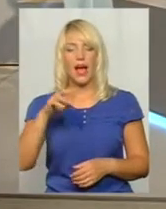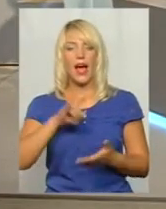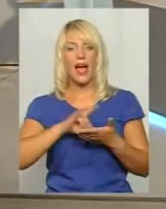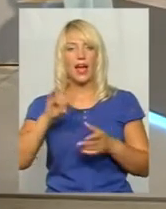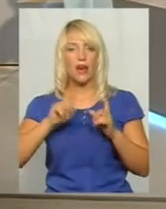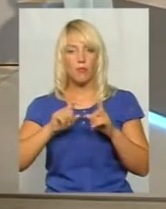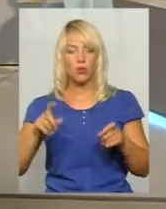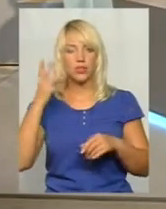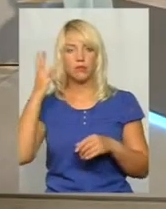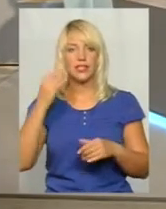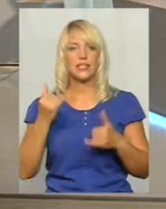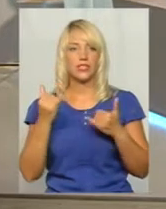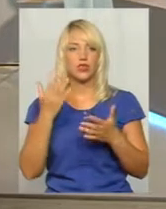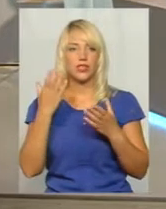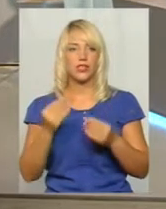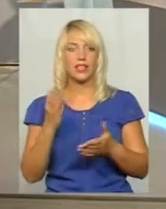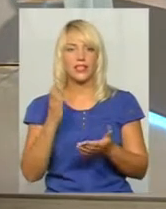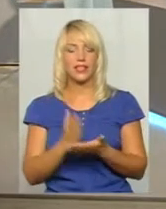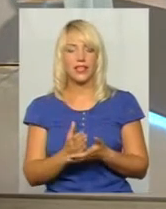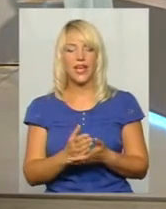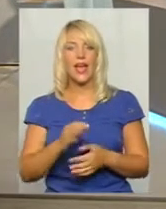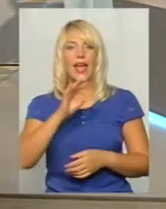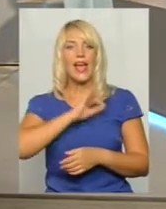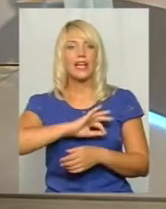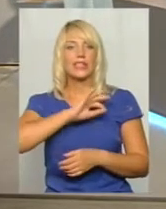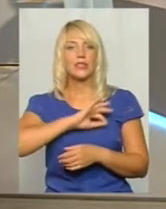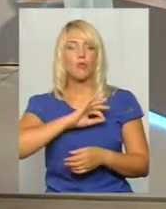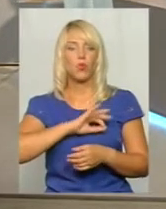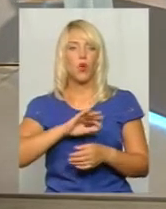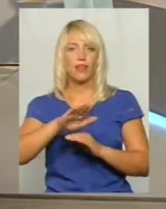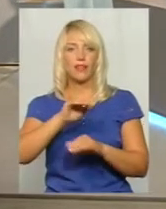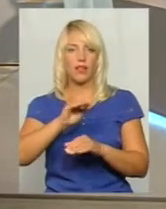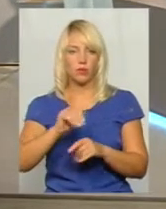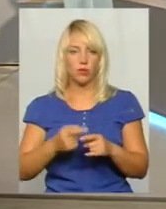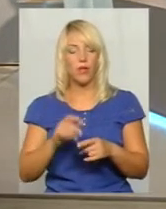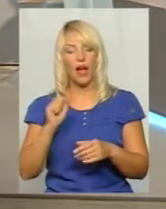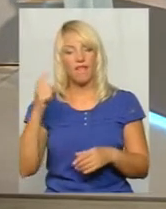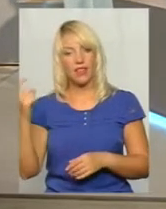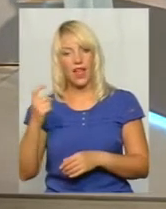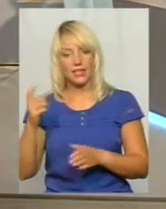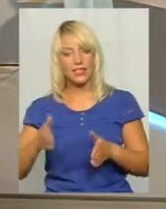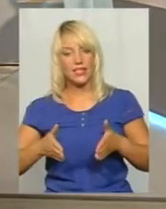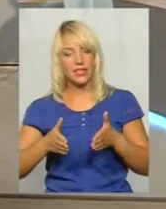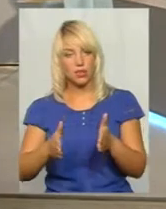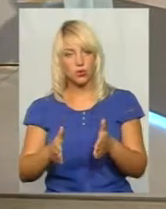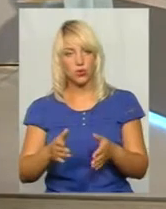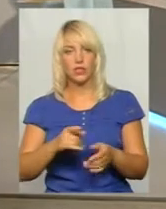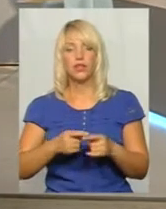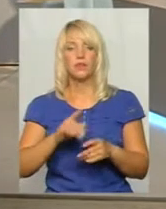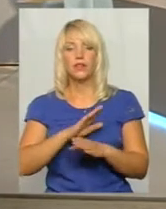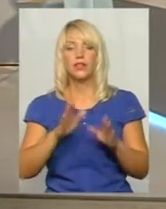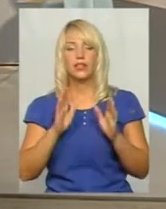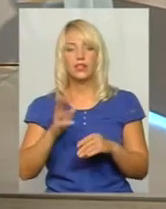на сьогоднішній день є експлуатантом злітно-посадкової смуги. Власником злітно-посадкової смуги і не лише